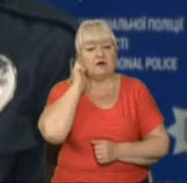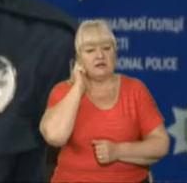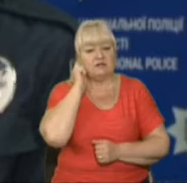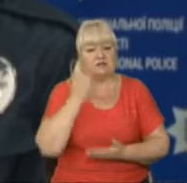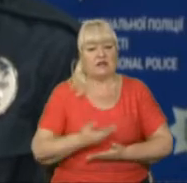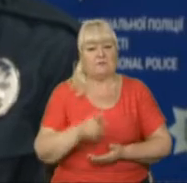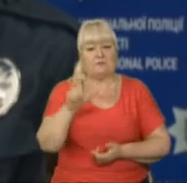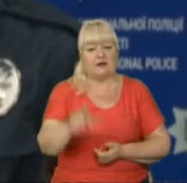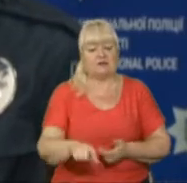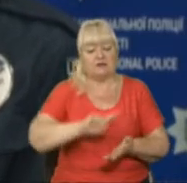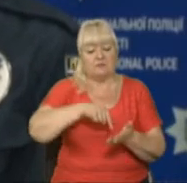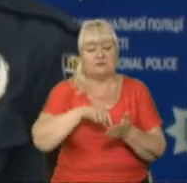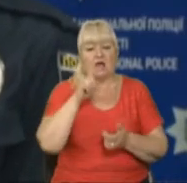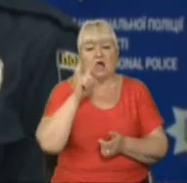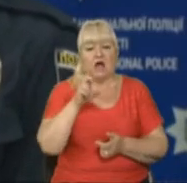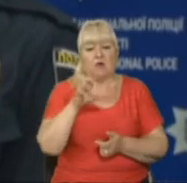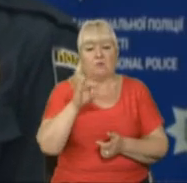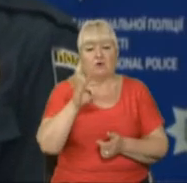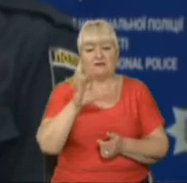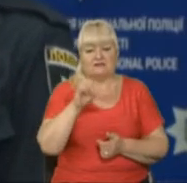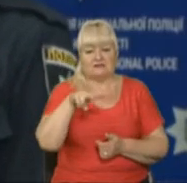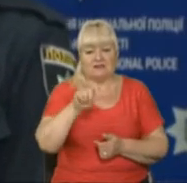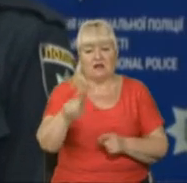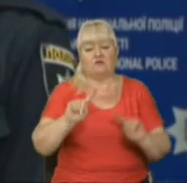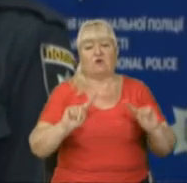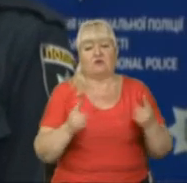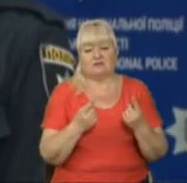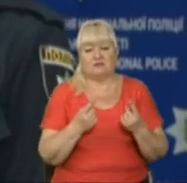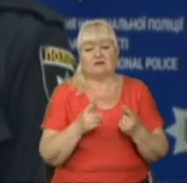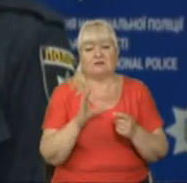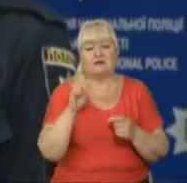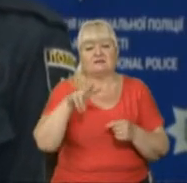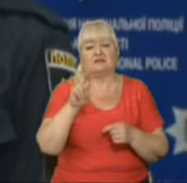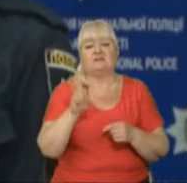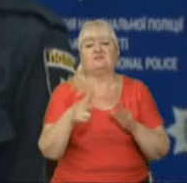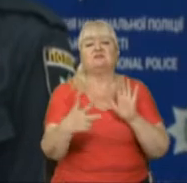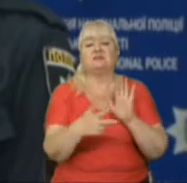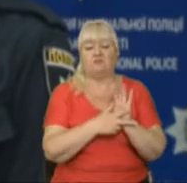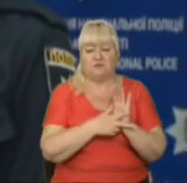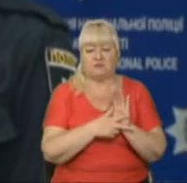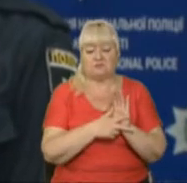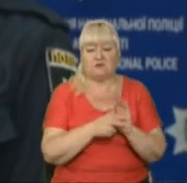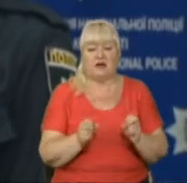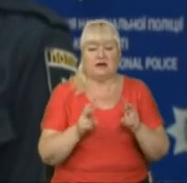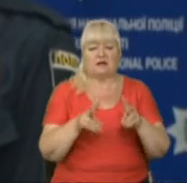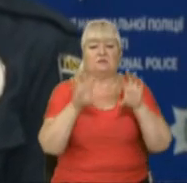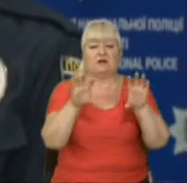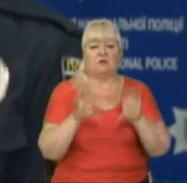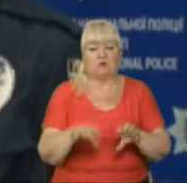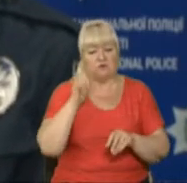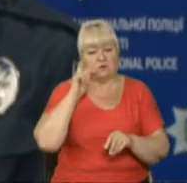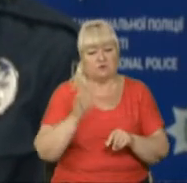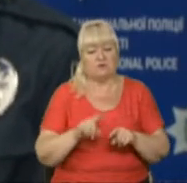мешканець міста Борислав. Його затримано в порядку статті 208 Кримінально-процесуального кодексу України.